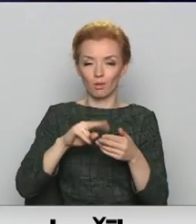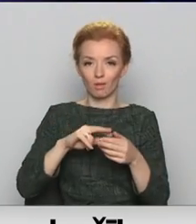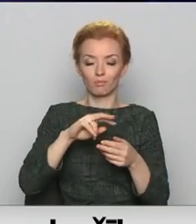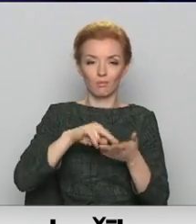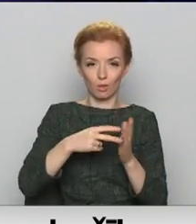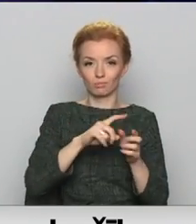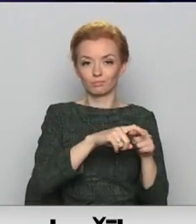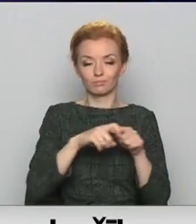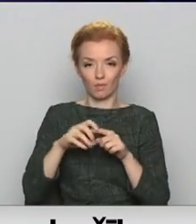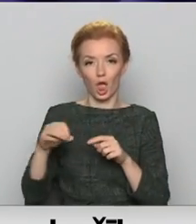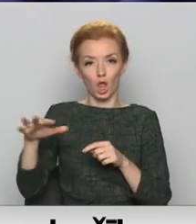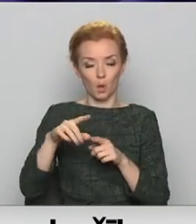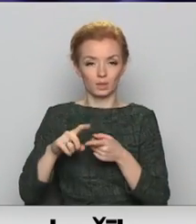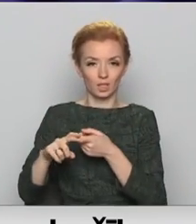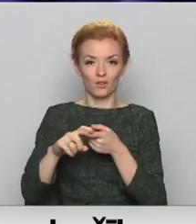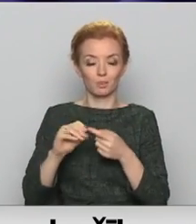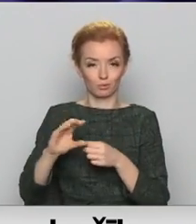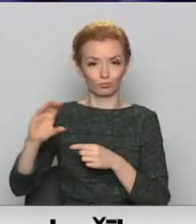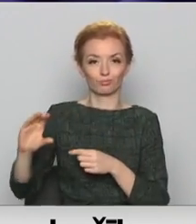Eiropas Savienības fondu līdzekļus. Jirds Zvirbulis, Latvijas.